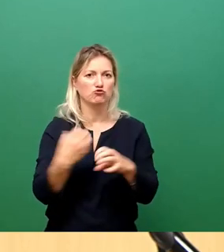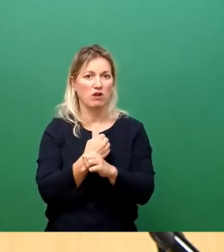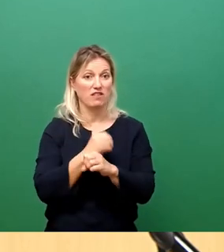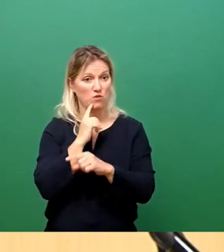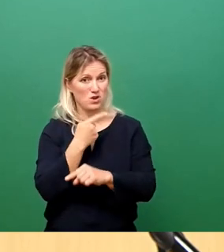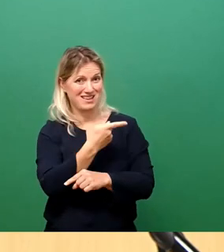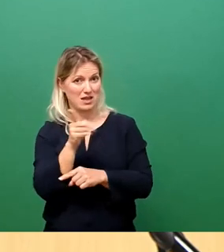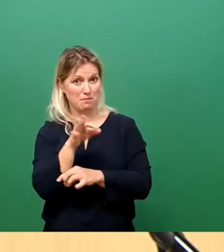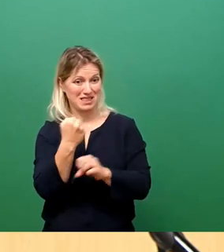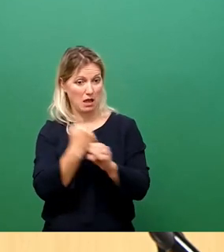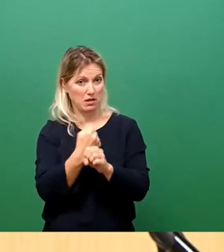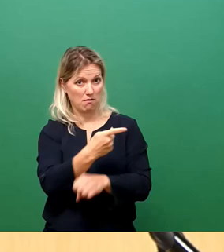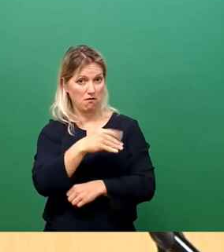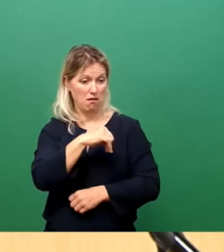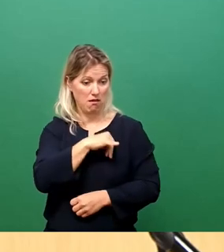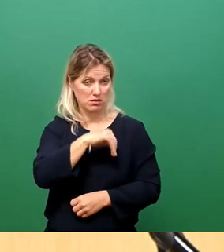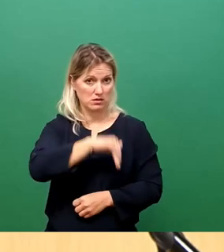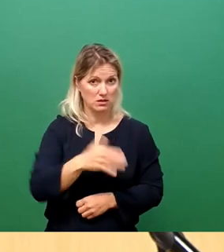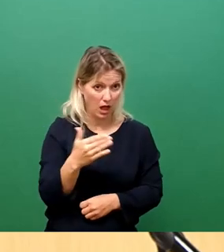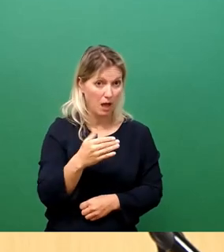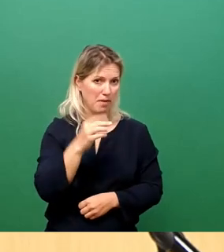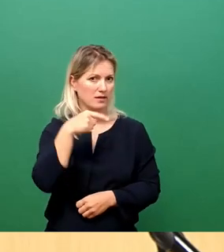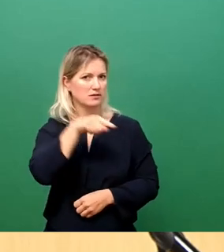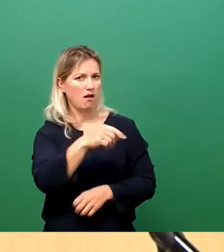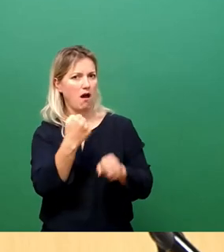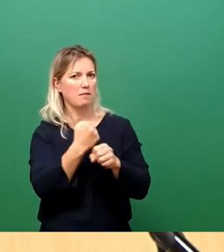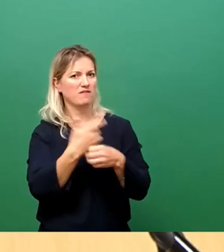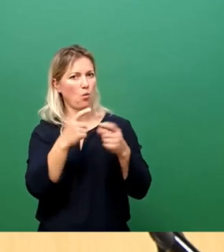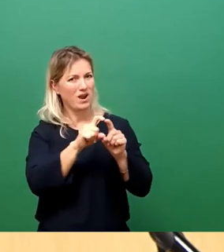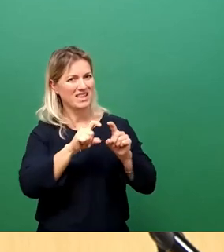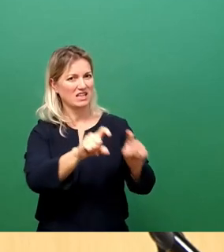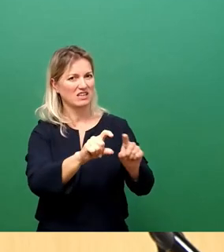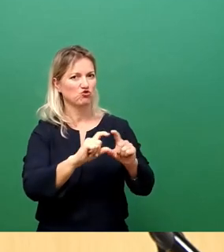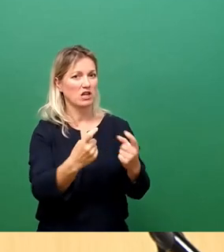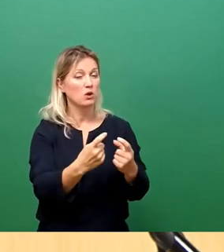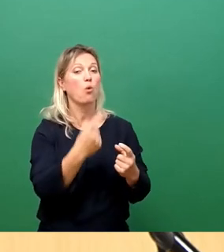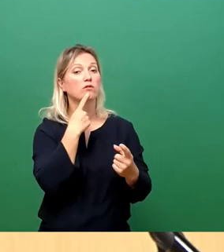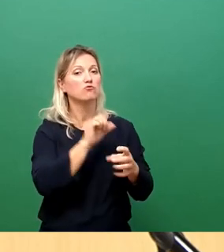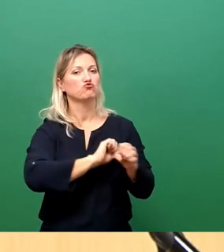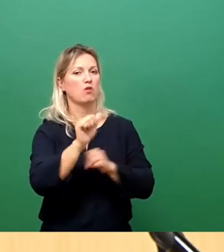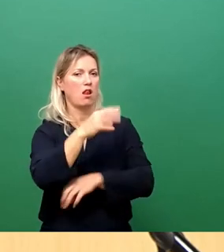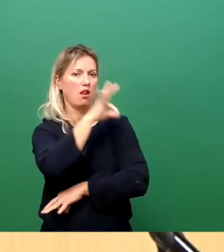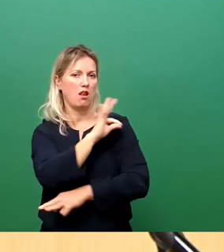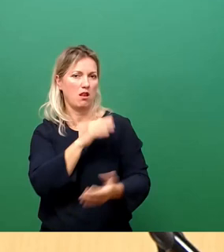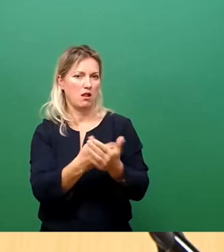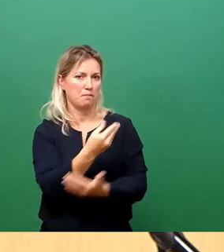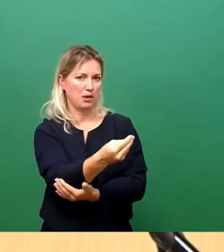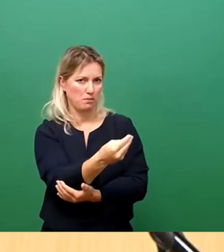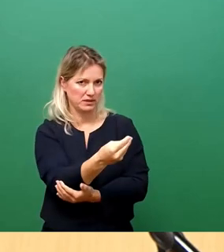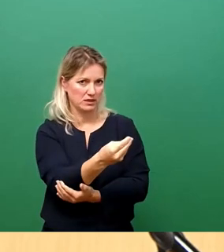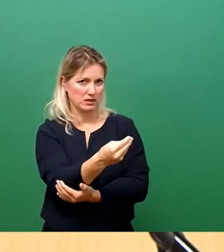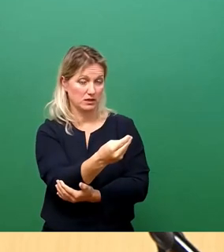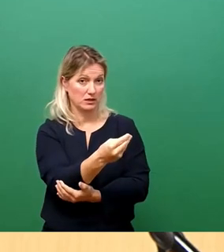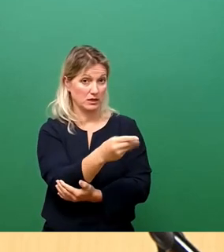wollten, vorrangig in den Intensivstationen, ein schnelles Impfangebot zu machen. Stand heute